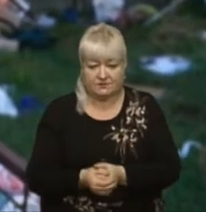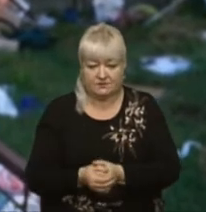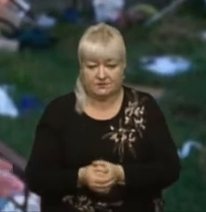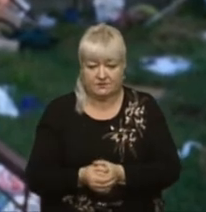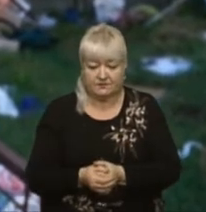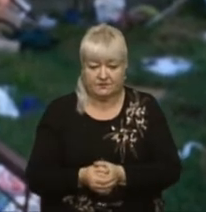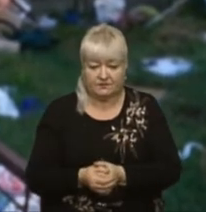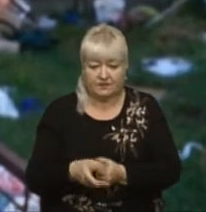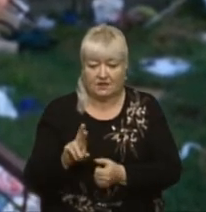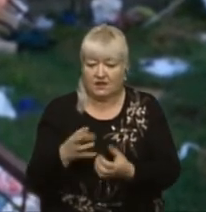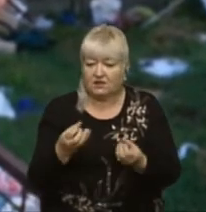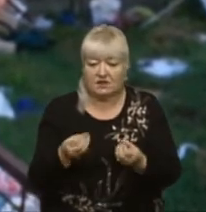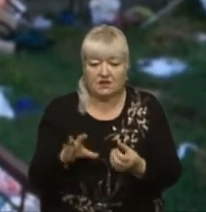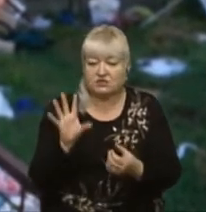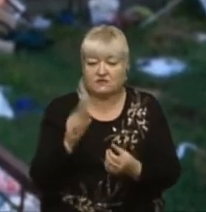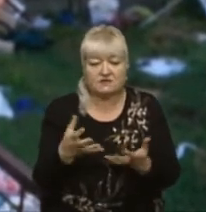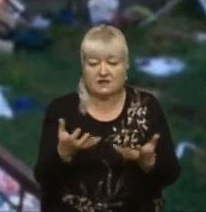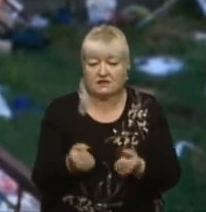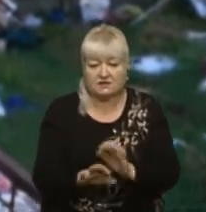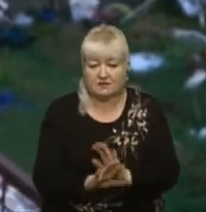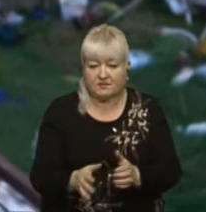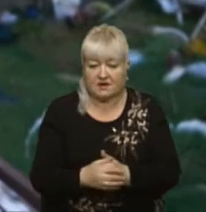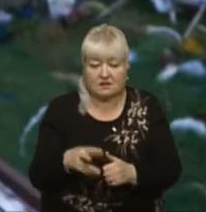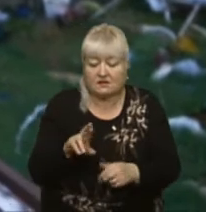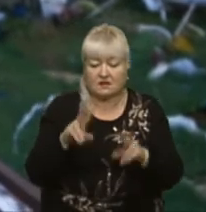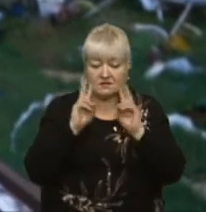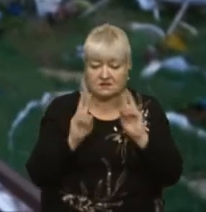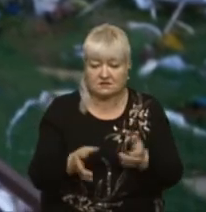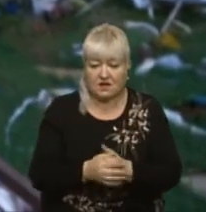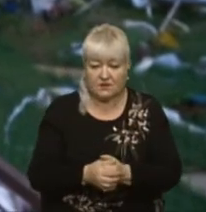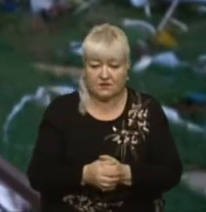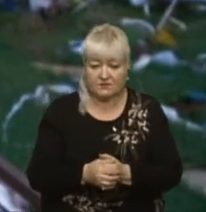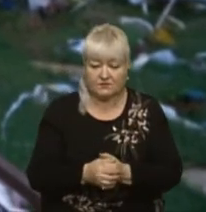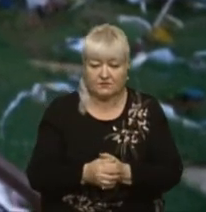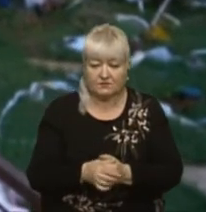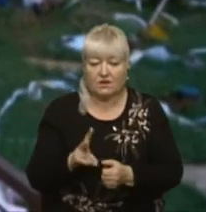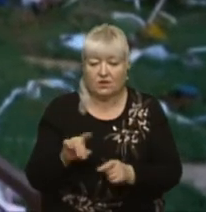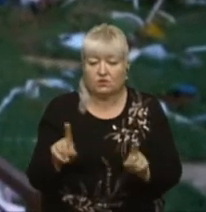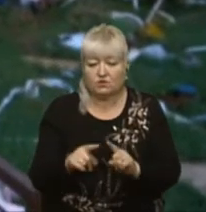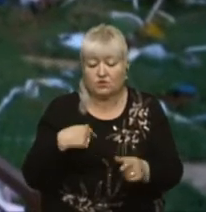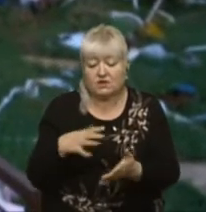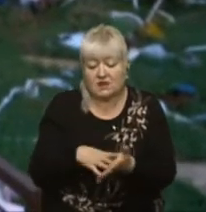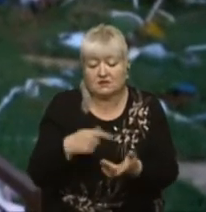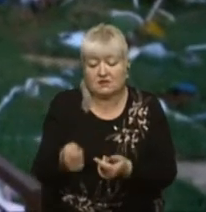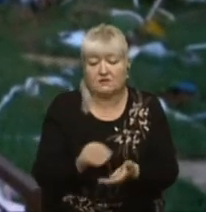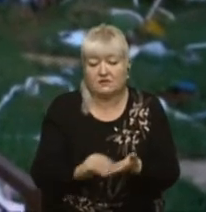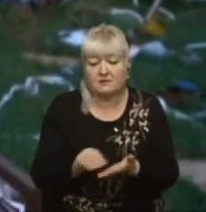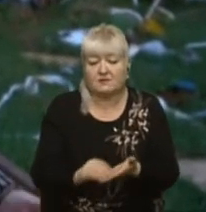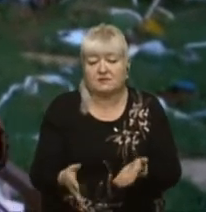Я ще все не забрала, я не знаю. Ну що, я заяву написала,